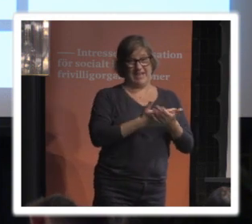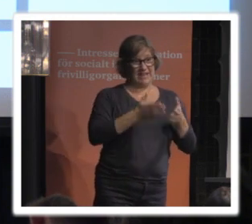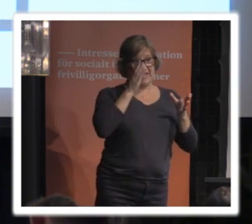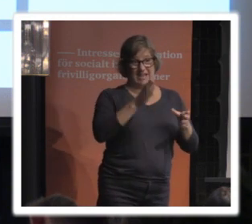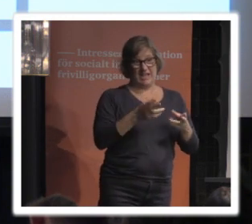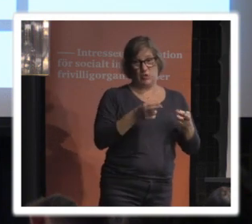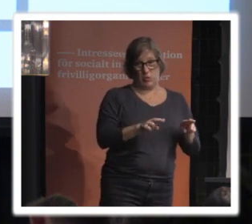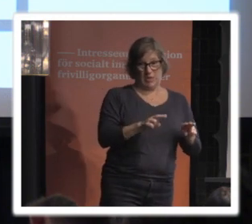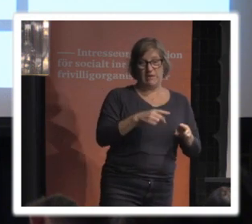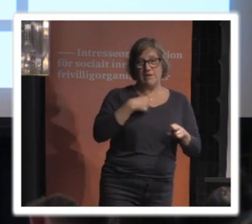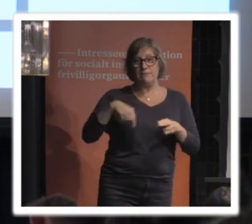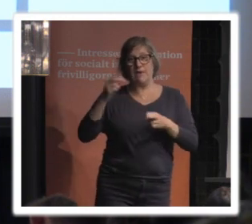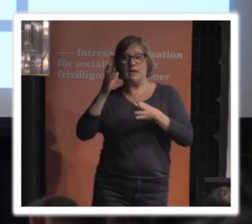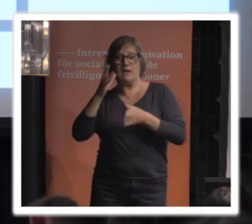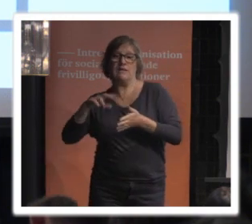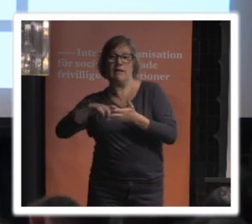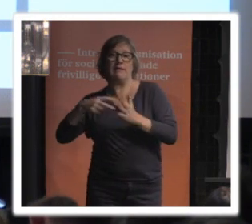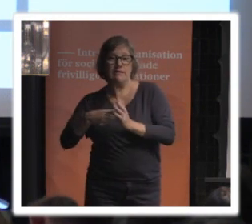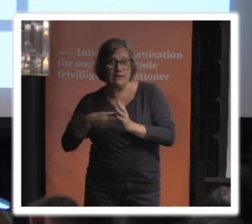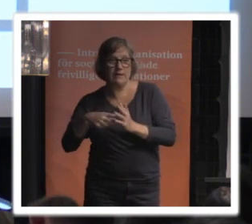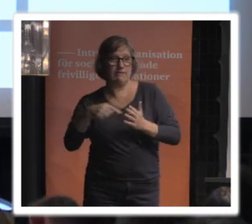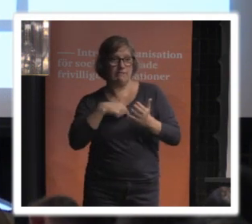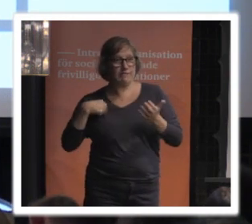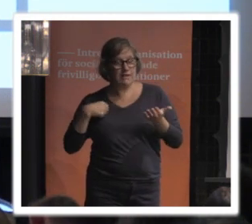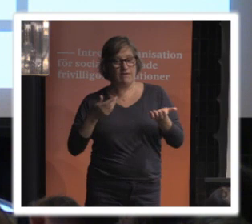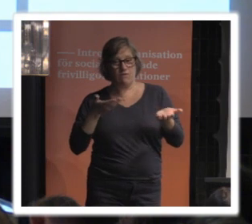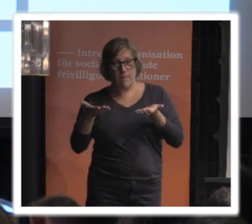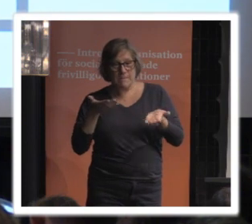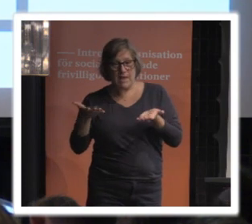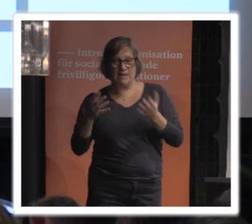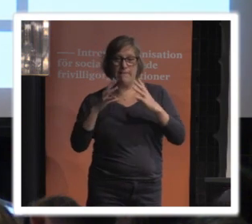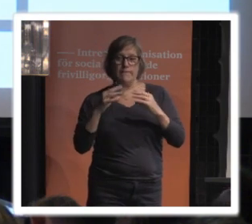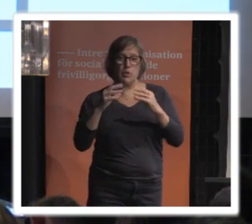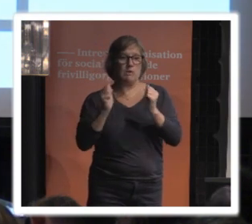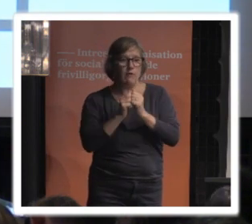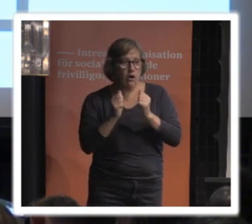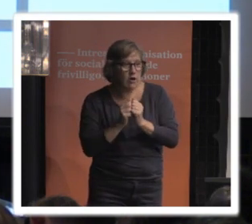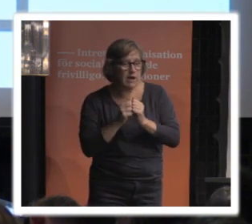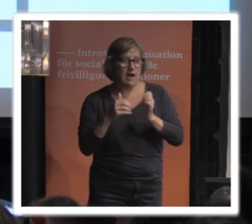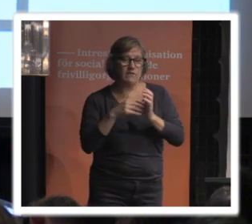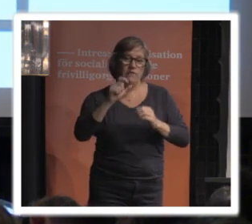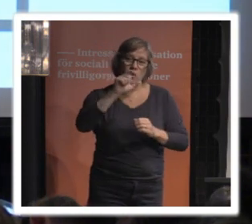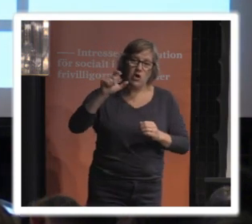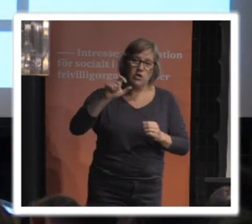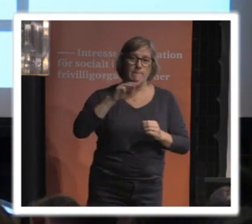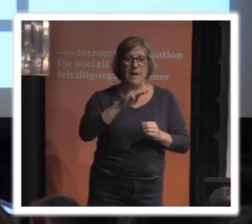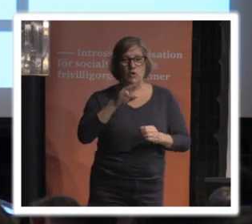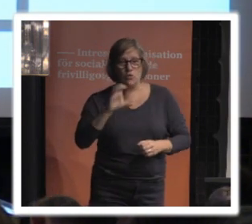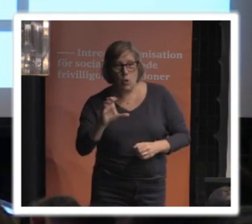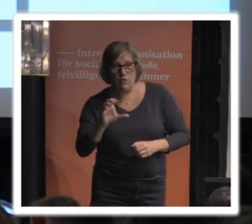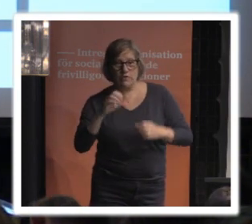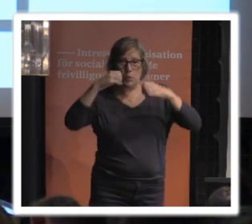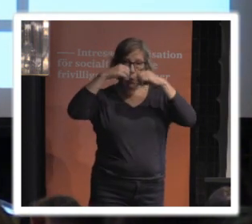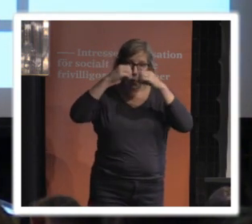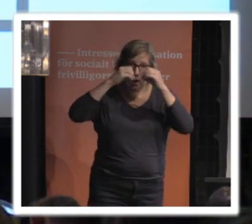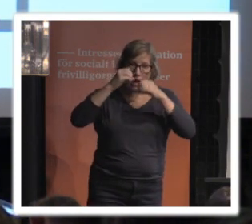utan snarare teknik. Vi förmedlar bland annat mjukvaror från företag som Microsoft och Google och